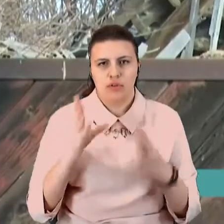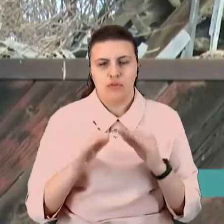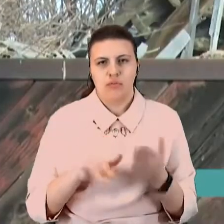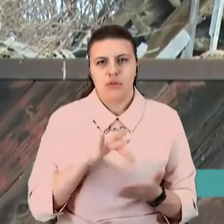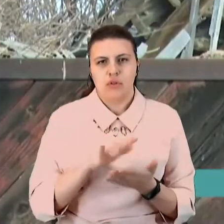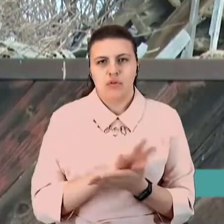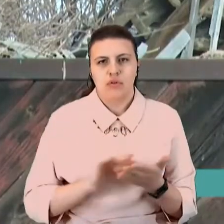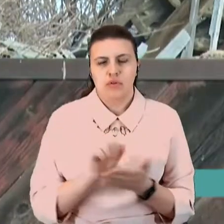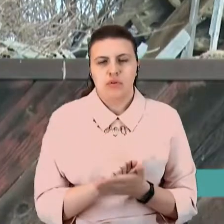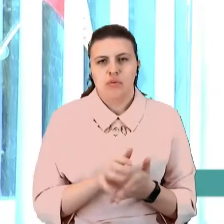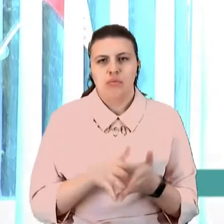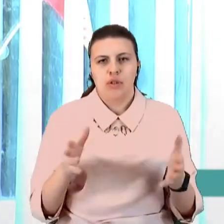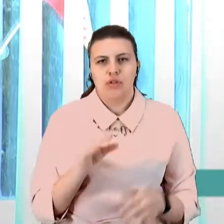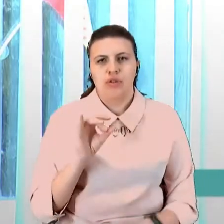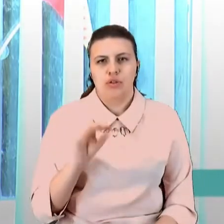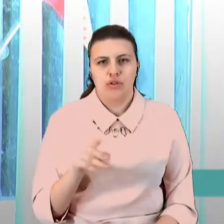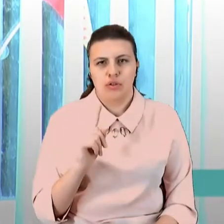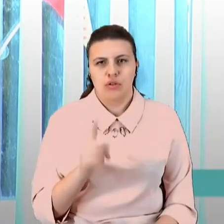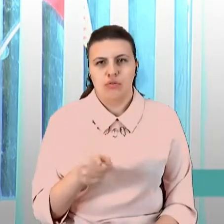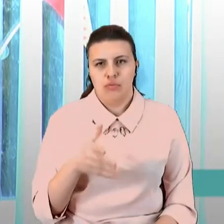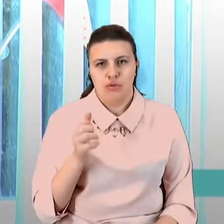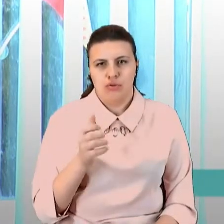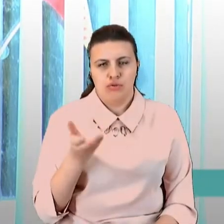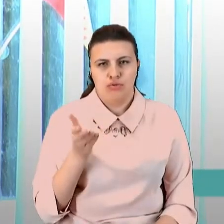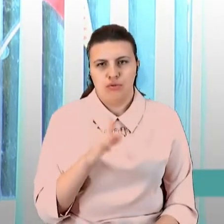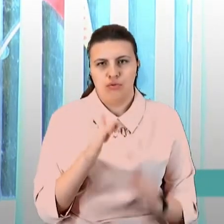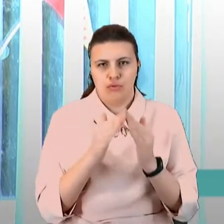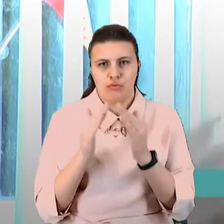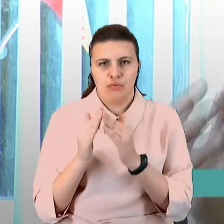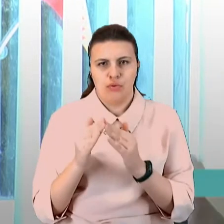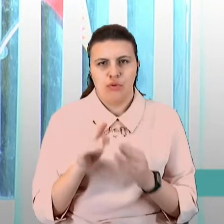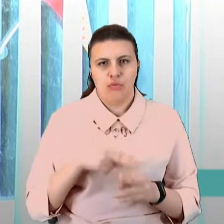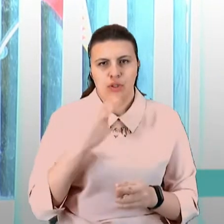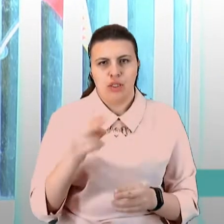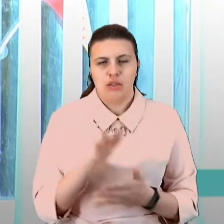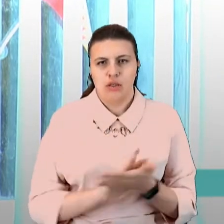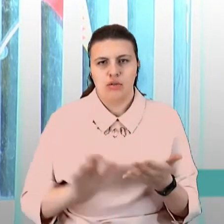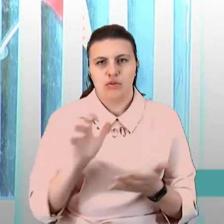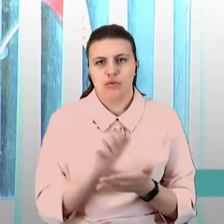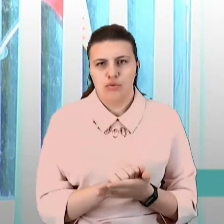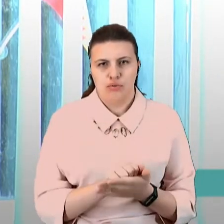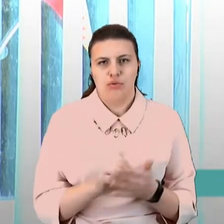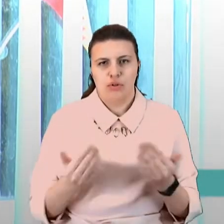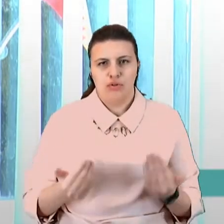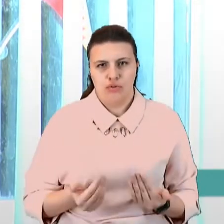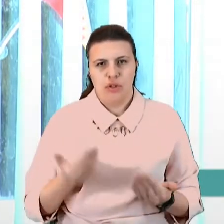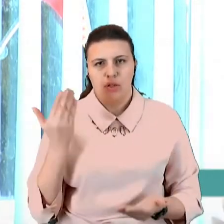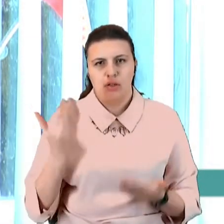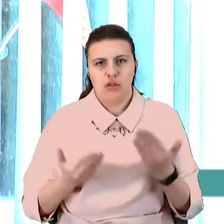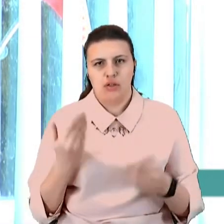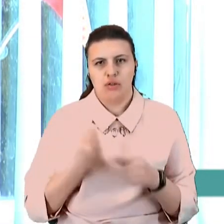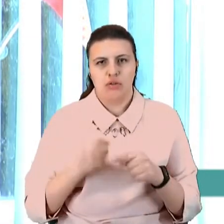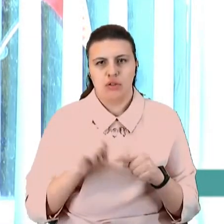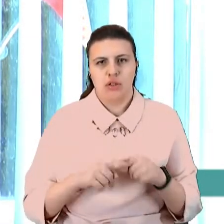півтори тисячі будинків. Компенсація дається за зруйноване житло. Тобто, якщо це житло не